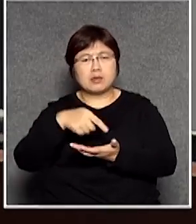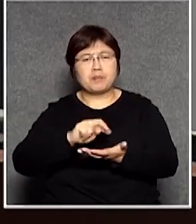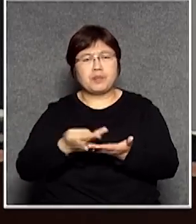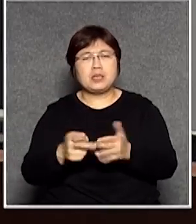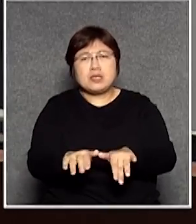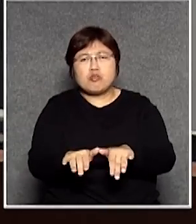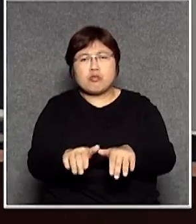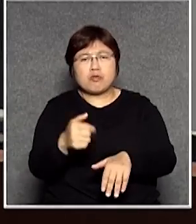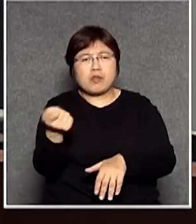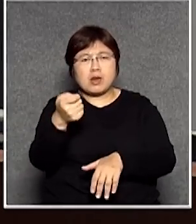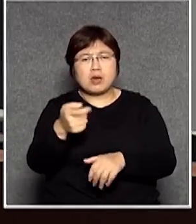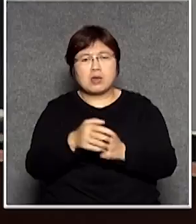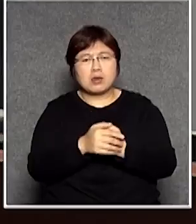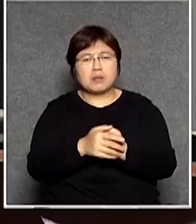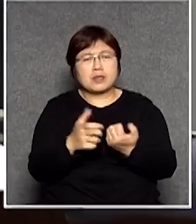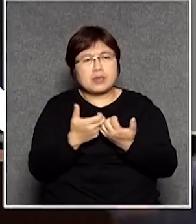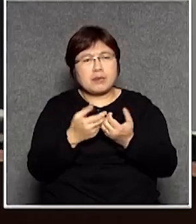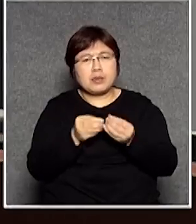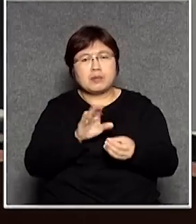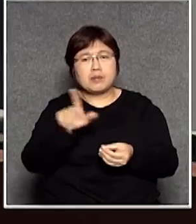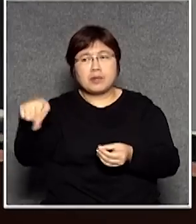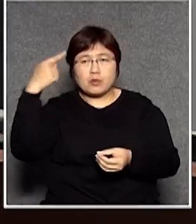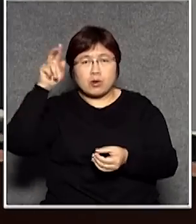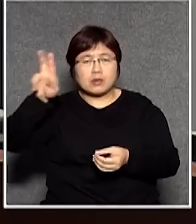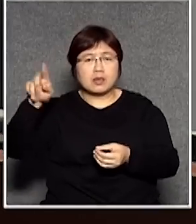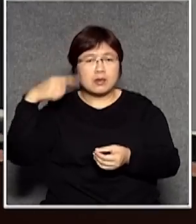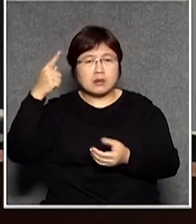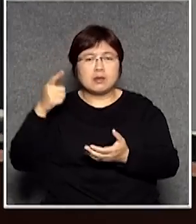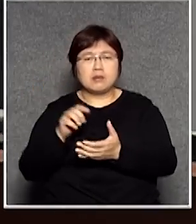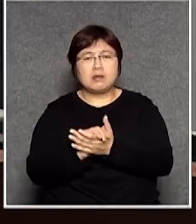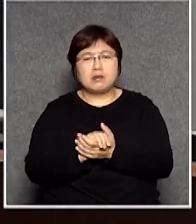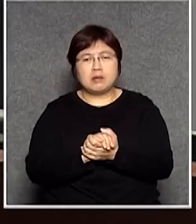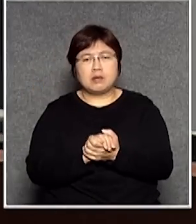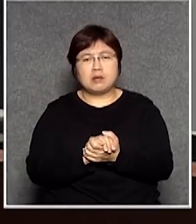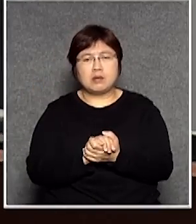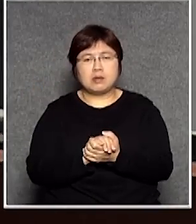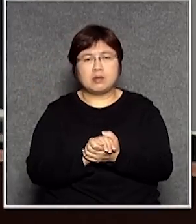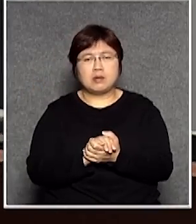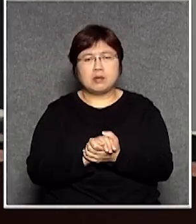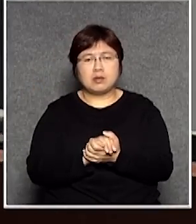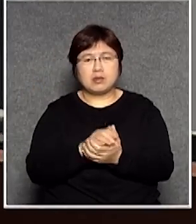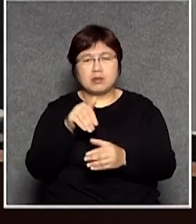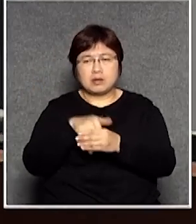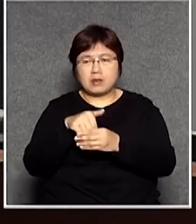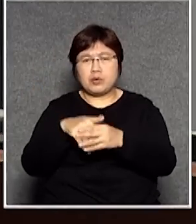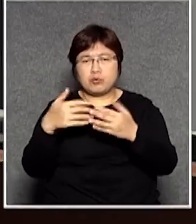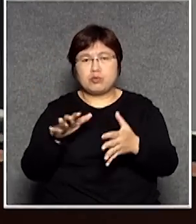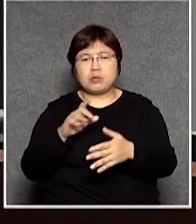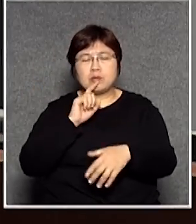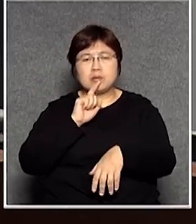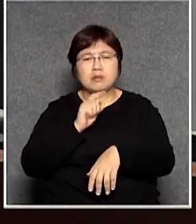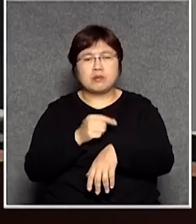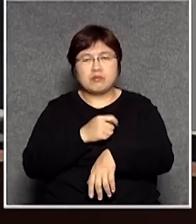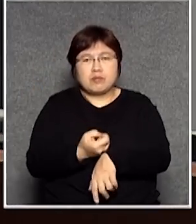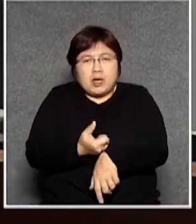子法都不要說點票的部分你看看美國那裏人家那些那些投票結束了幾個小時已經